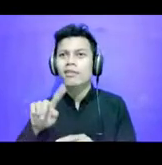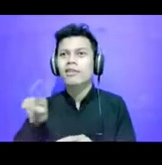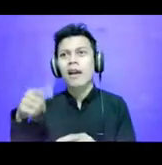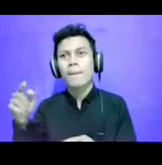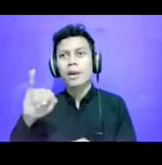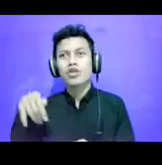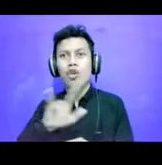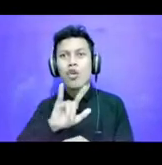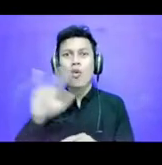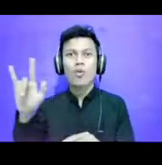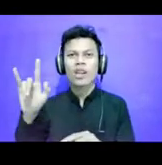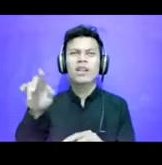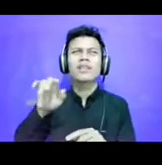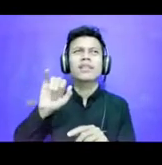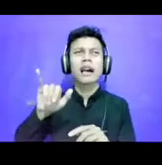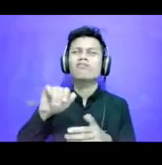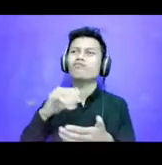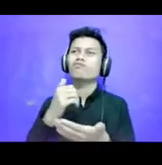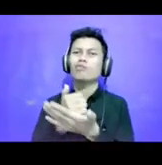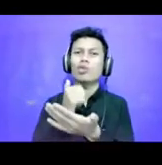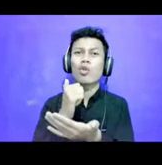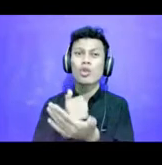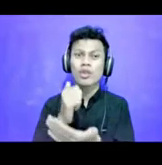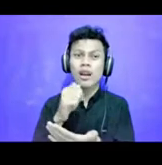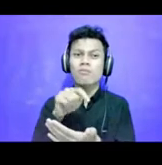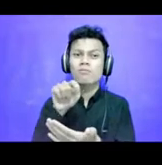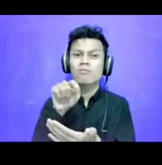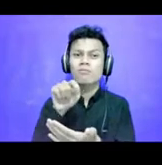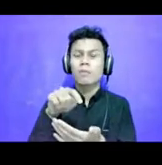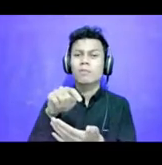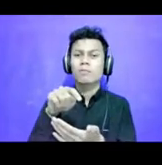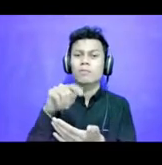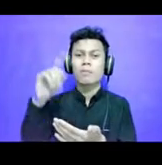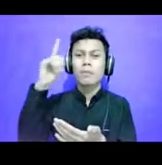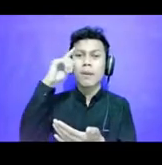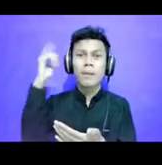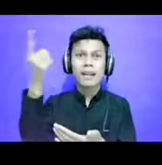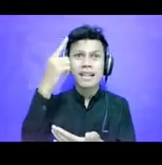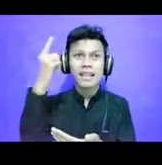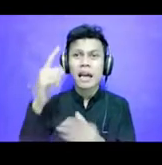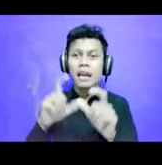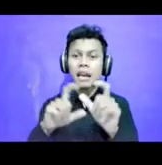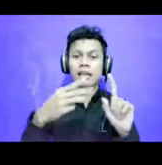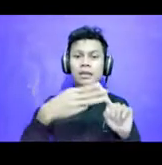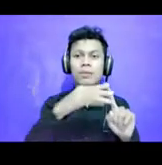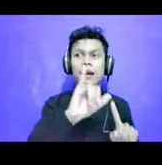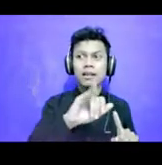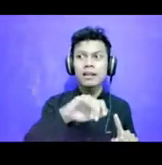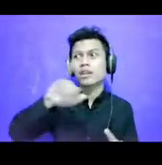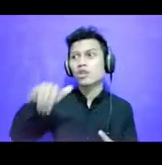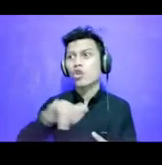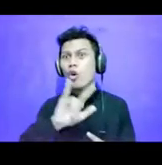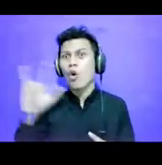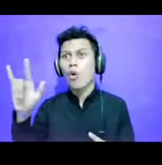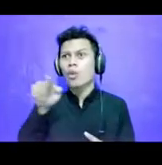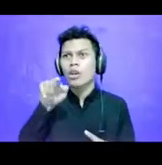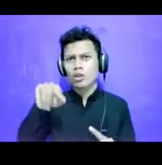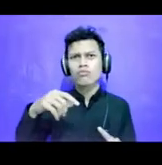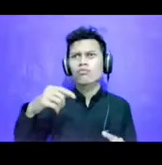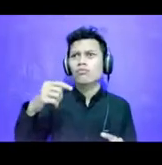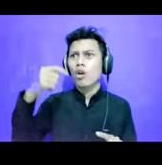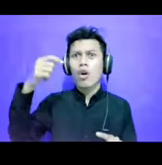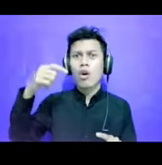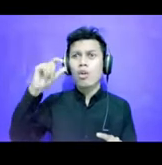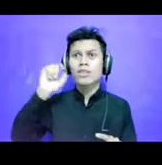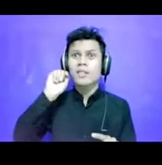Ternyata memang Di angka di pemerintahnya SBY dan Jokowi itu Relatif lebih besar daripada